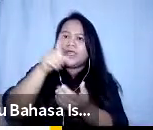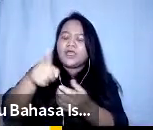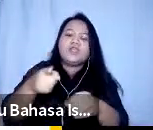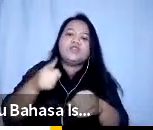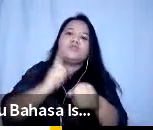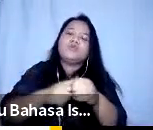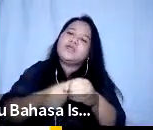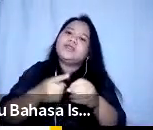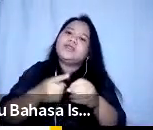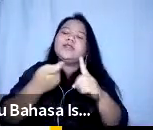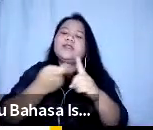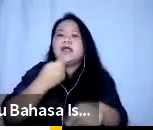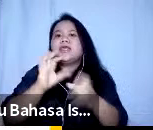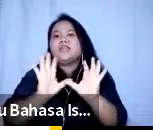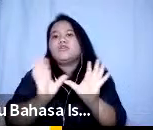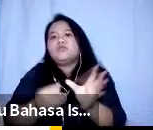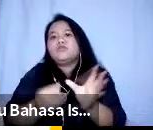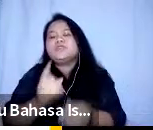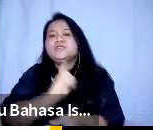dari inklusi itu sendiri